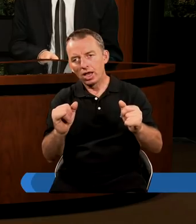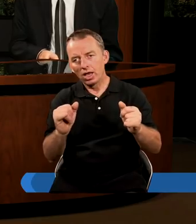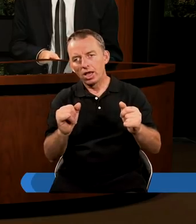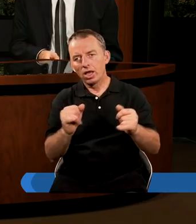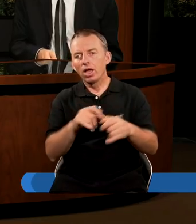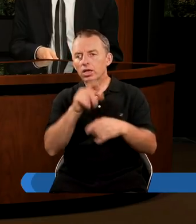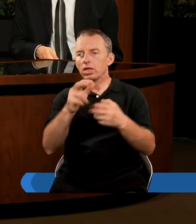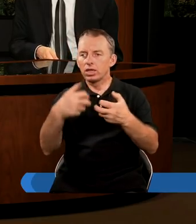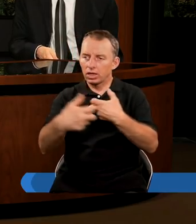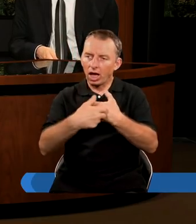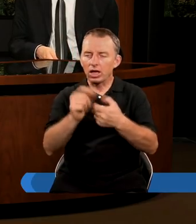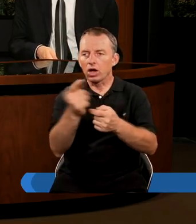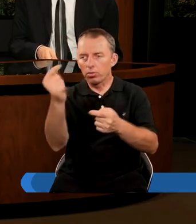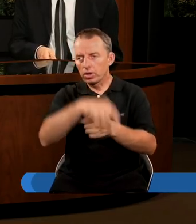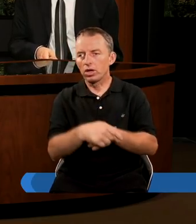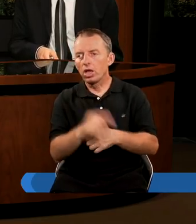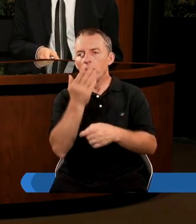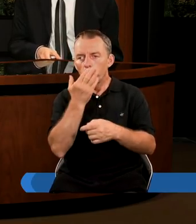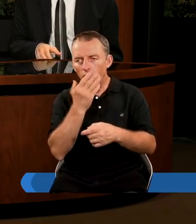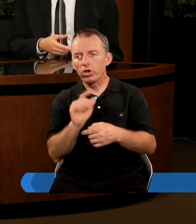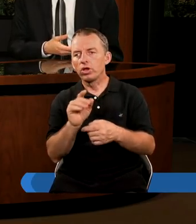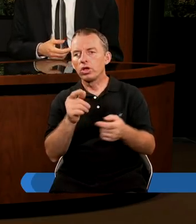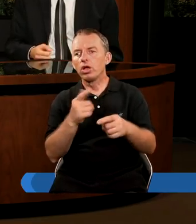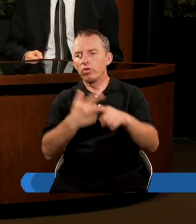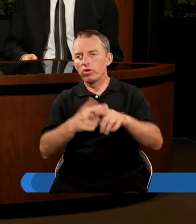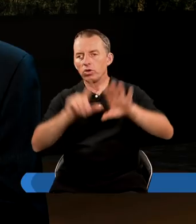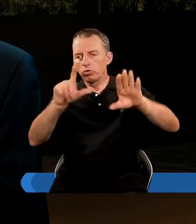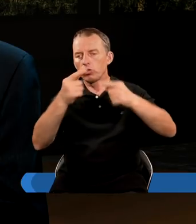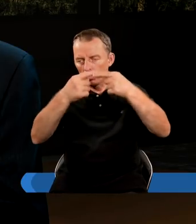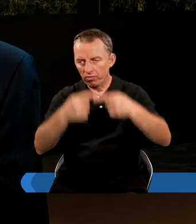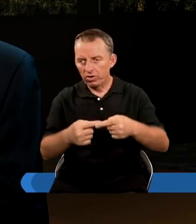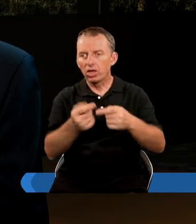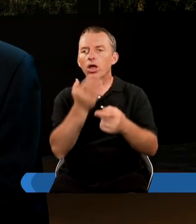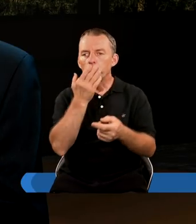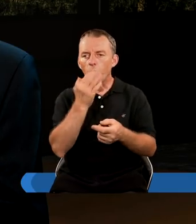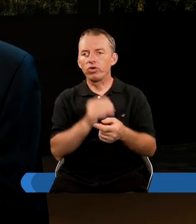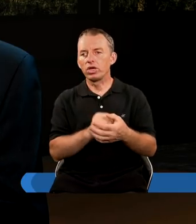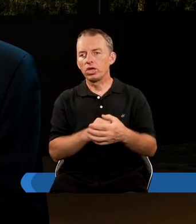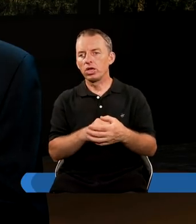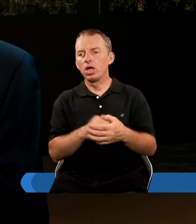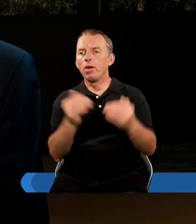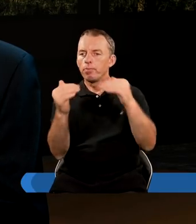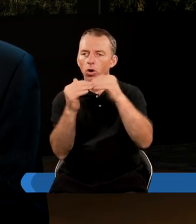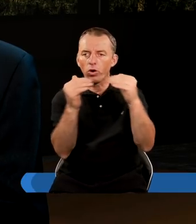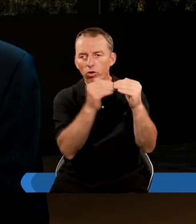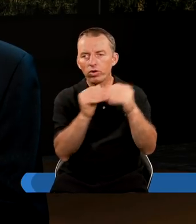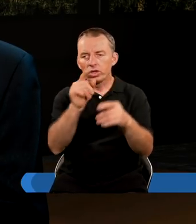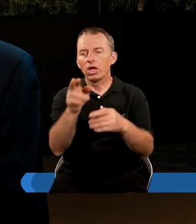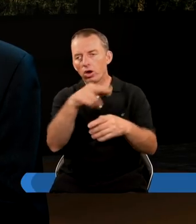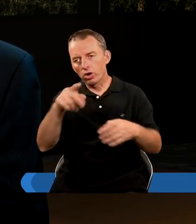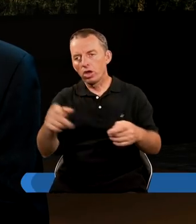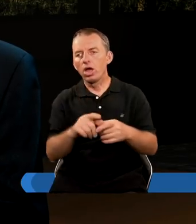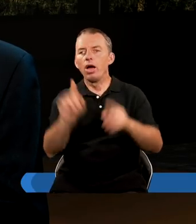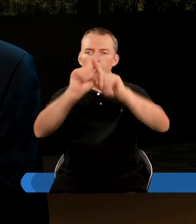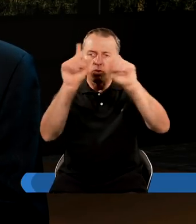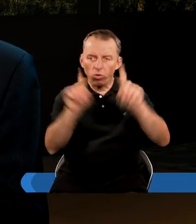inna cecha tego przyjścia? Tak. Tak jak mówiłem, jeszcze jest 27 werset, który jest, porównanie jest pewnego rodzaju,